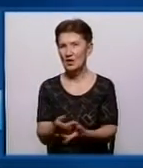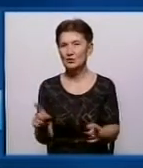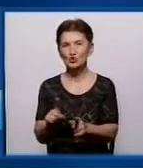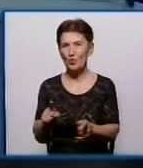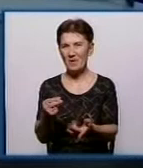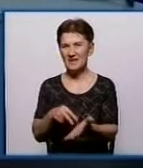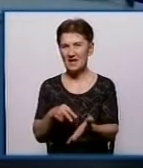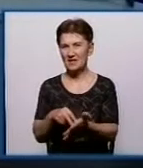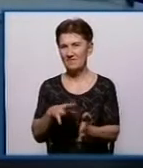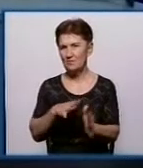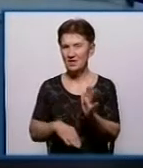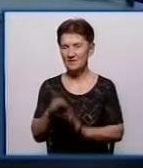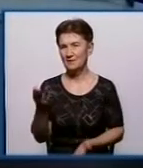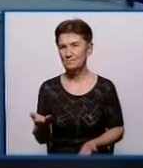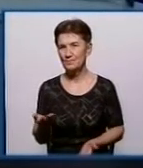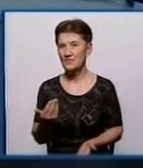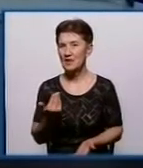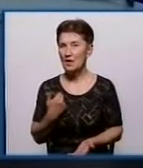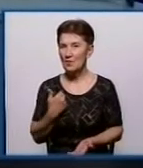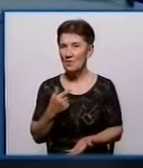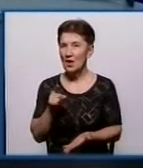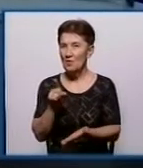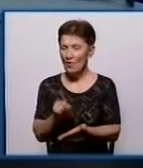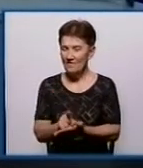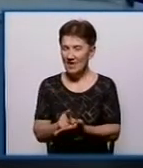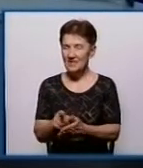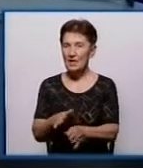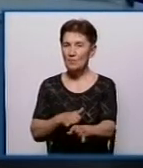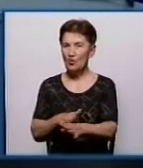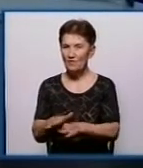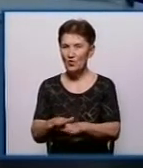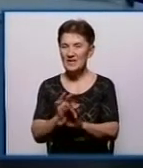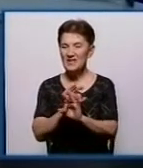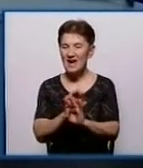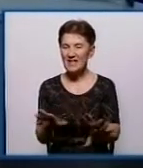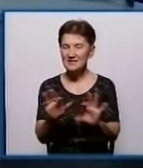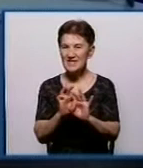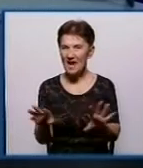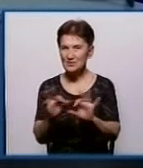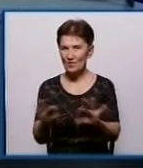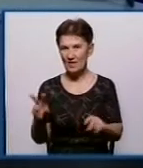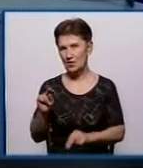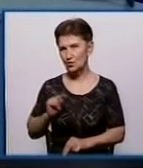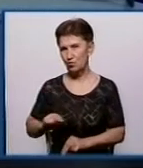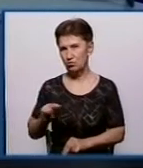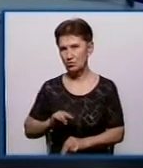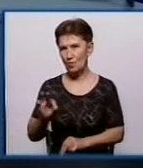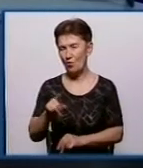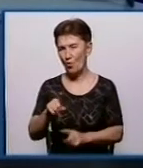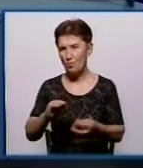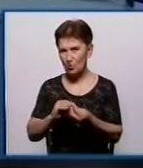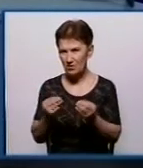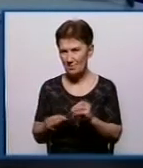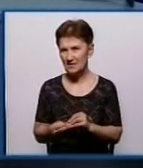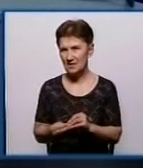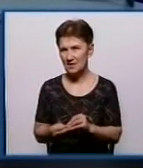Дивіться, ми ж все одно повинні вести роз'яснювальну роботу серед населення про проблематику підприємства, про проблематику тарифоутворення.